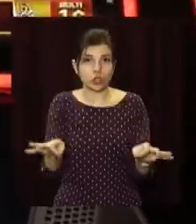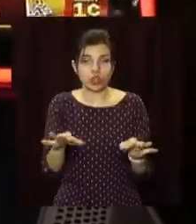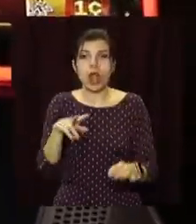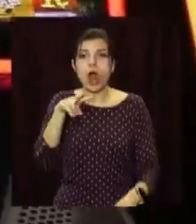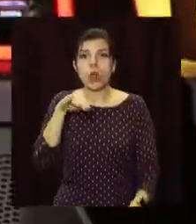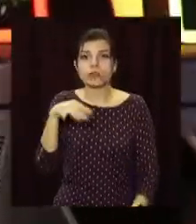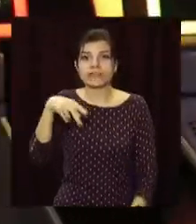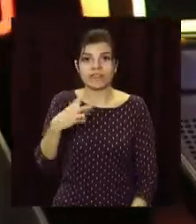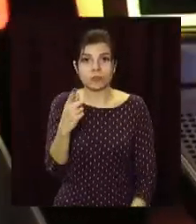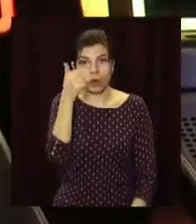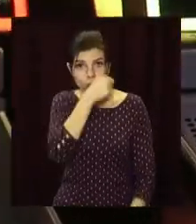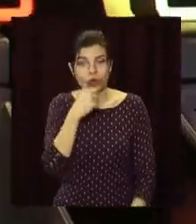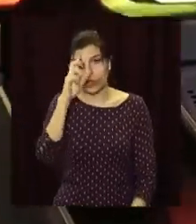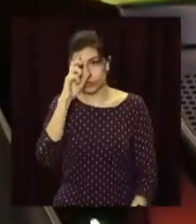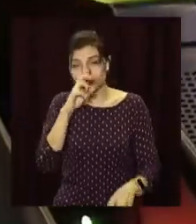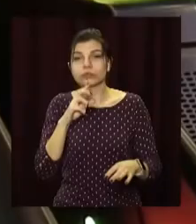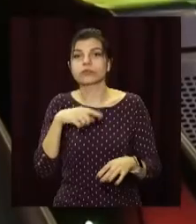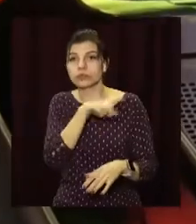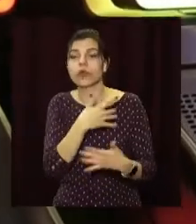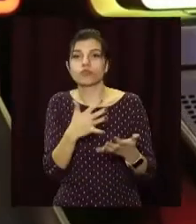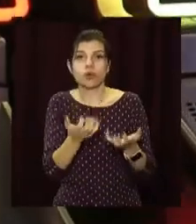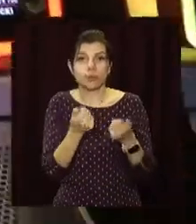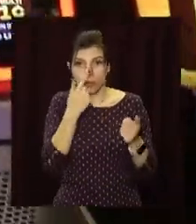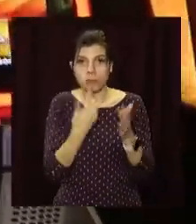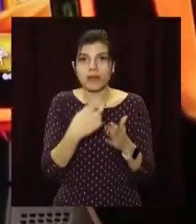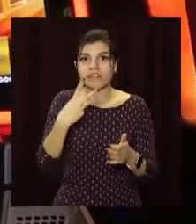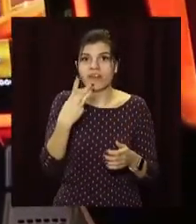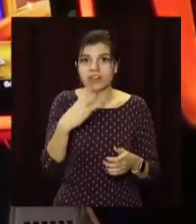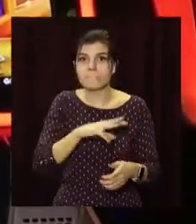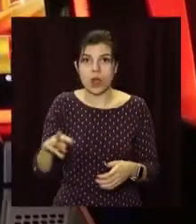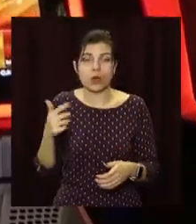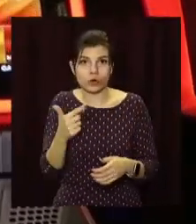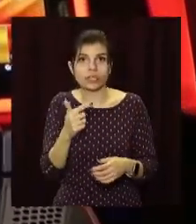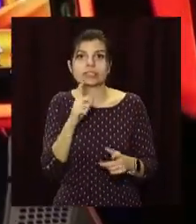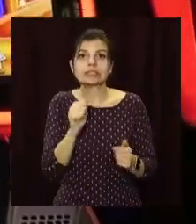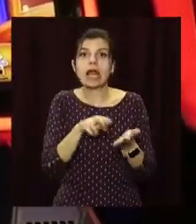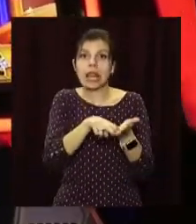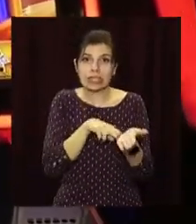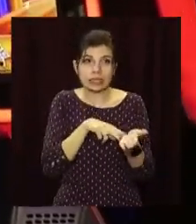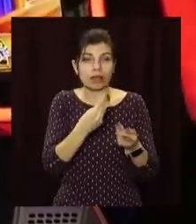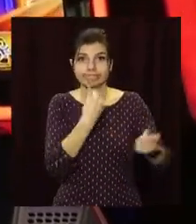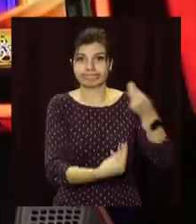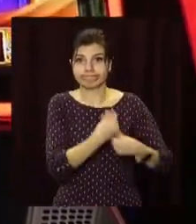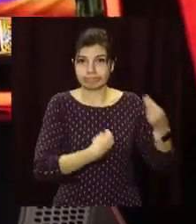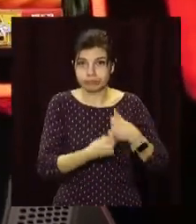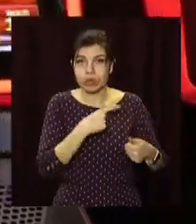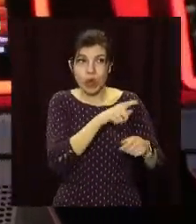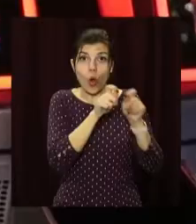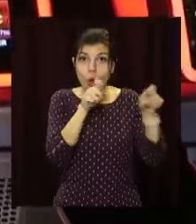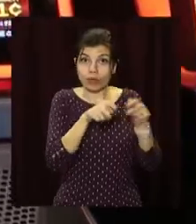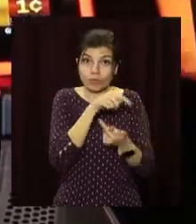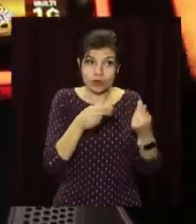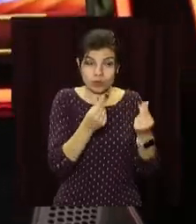2021 року Держбюджет вже отримав понад 23 мільйони гривень за ліцензії на організацію та проведення